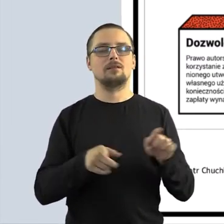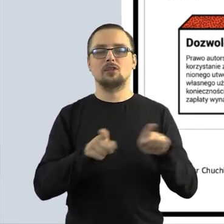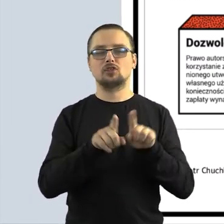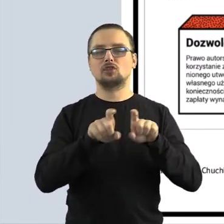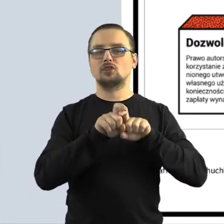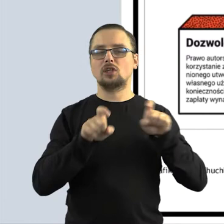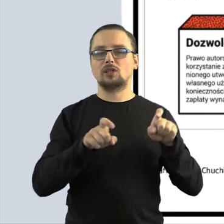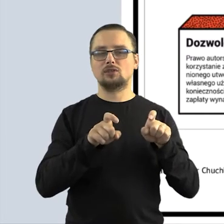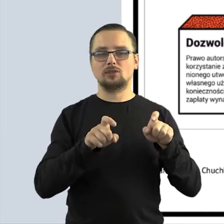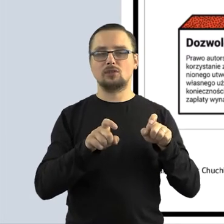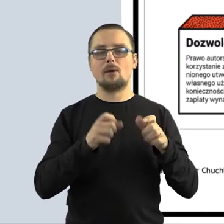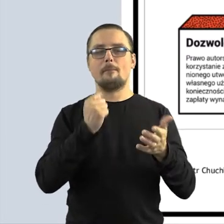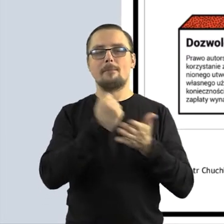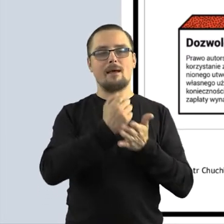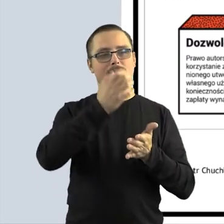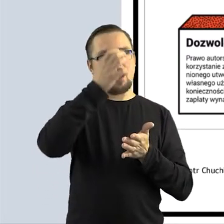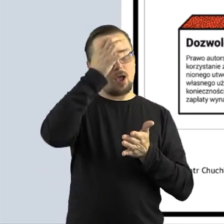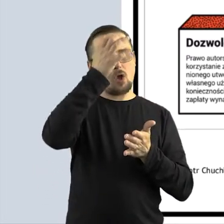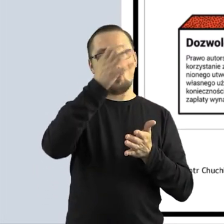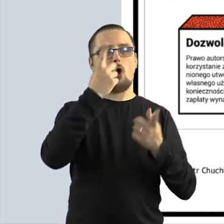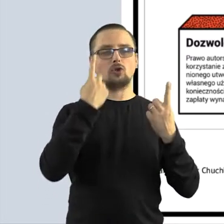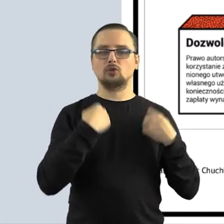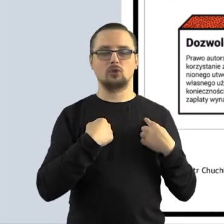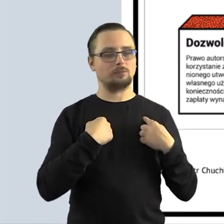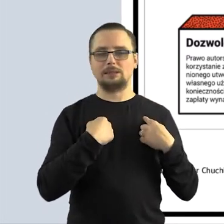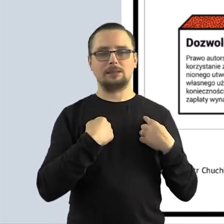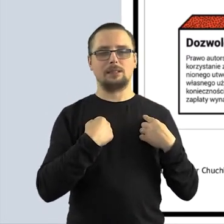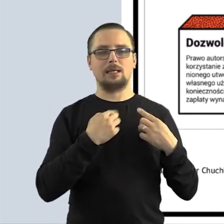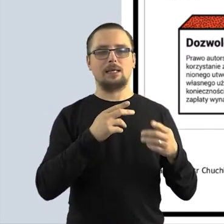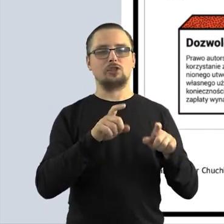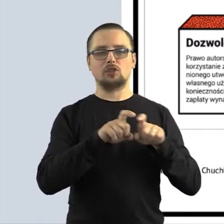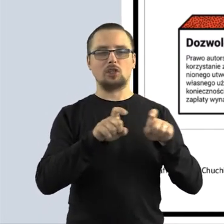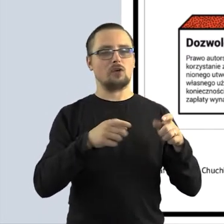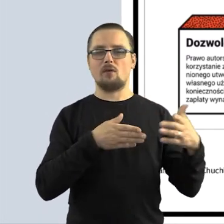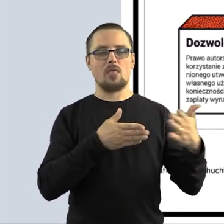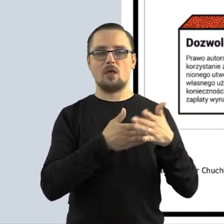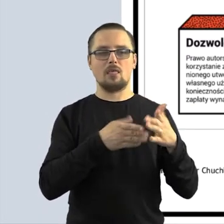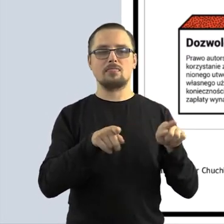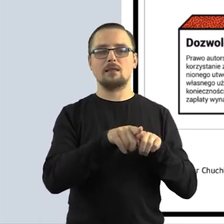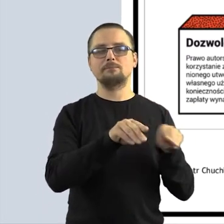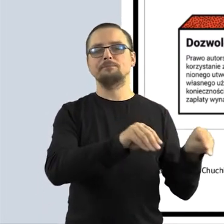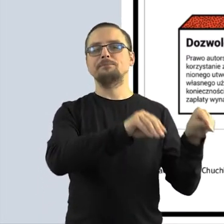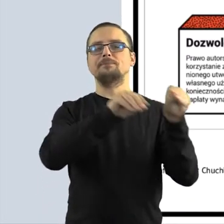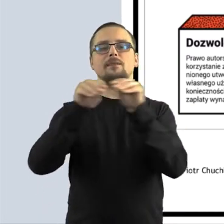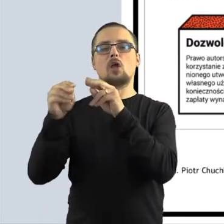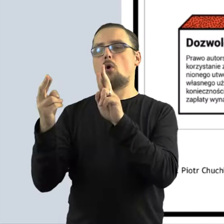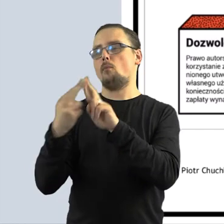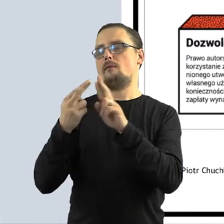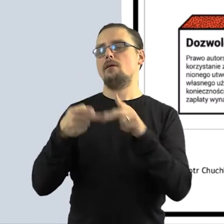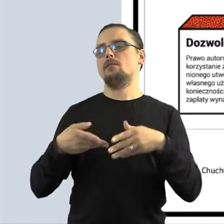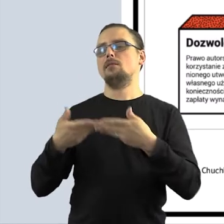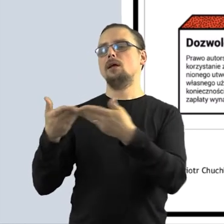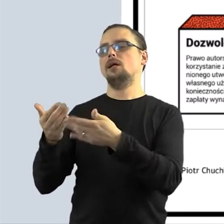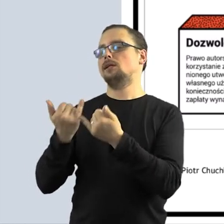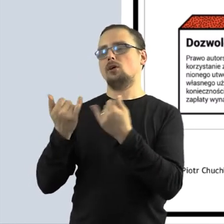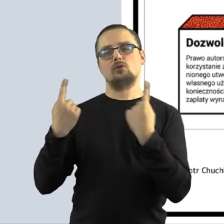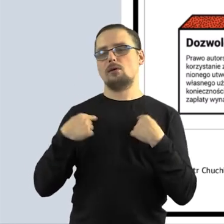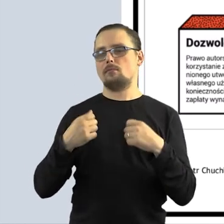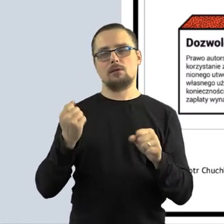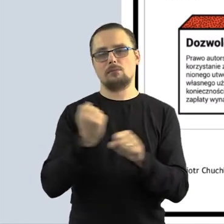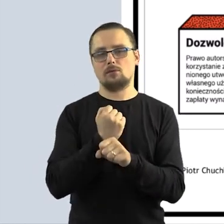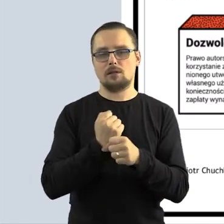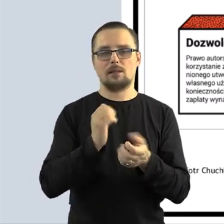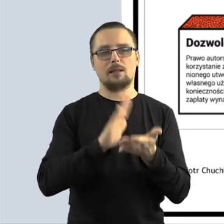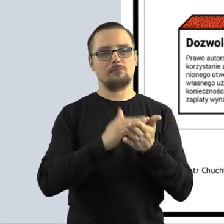nieograniczona czasowo, że praw autorskich osobistych nie można też przenosić. Nie mogą być one przedmiotem umowy. Więc jeśli Leonardo